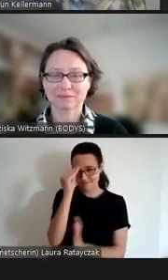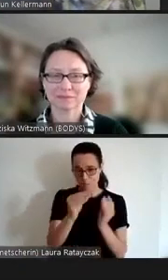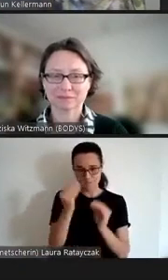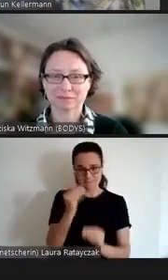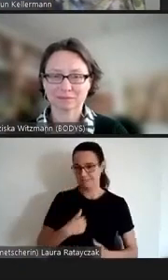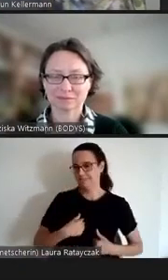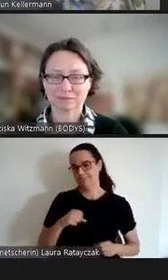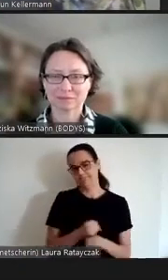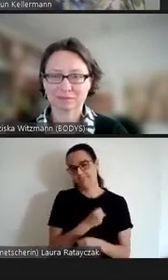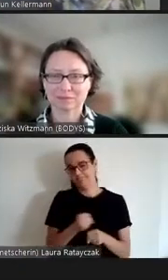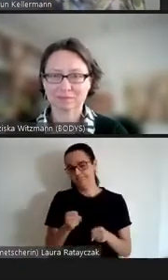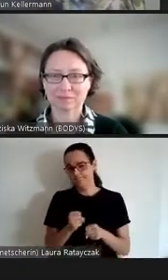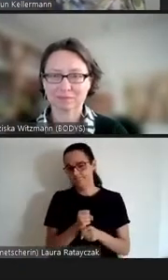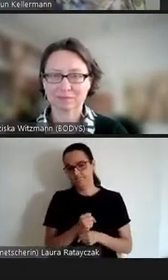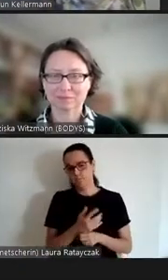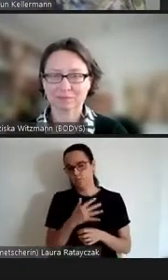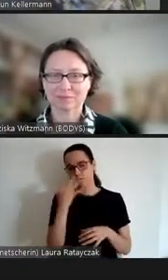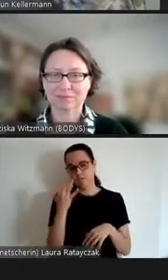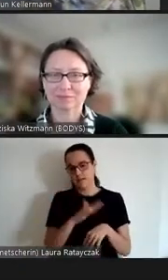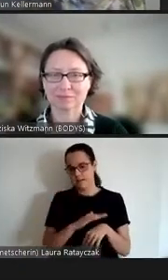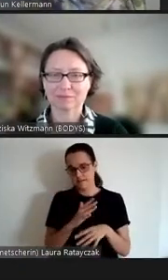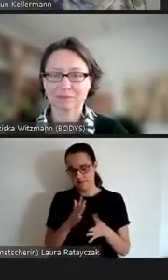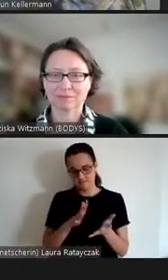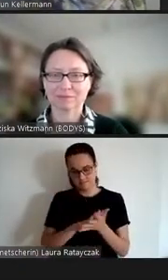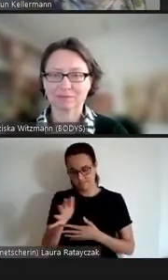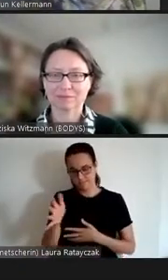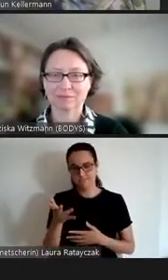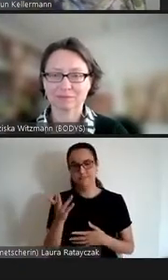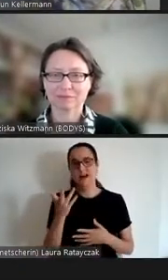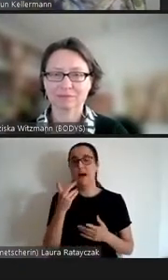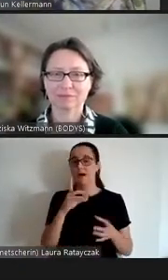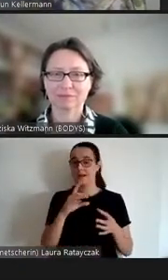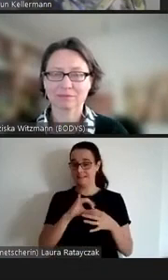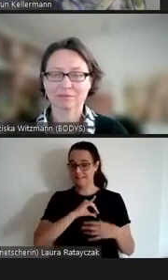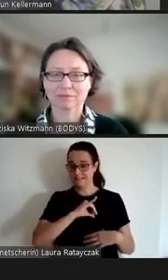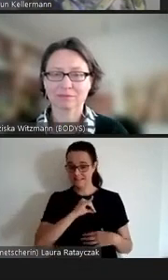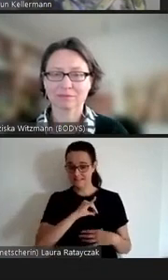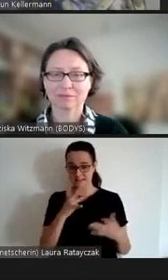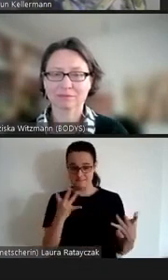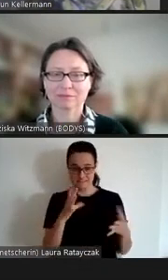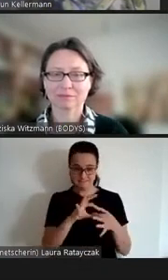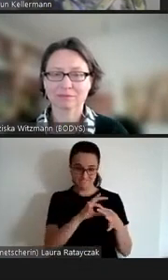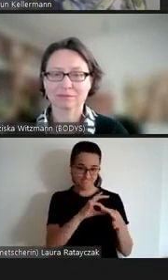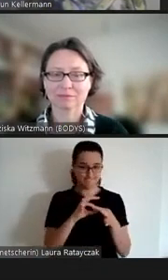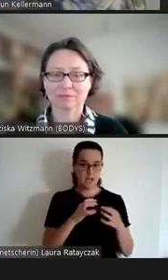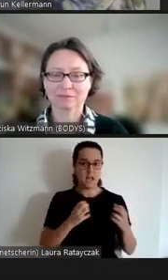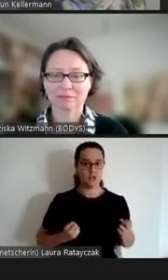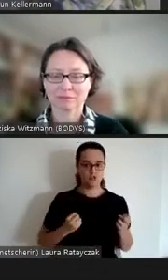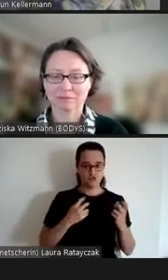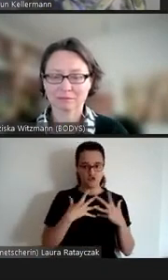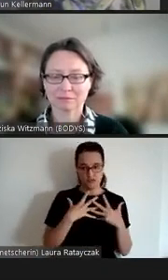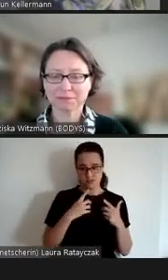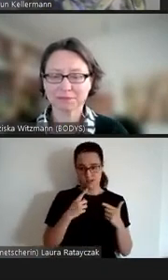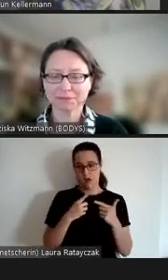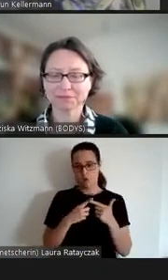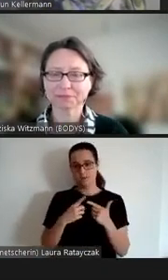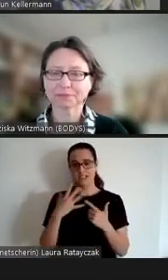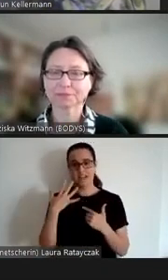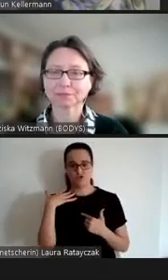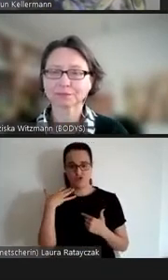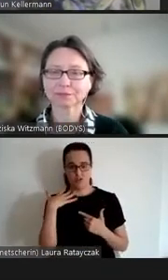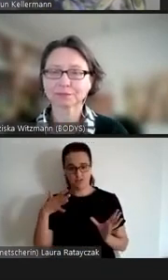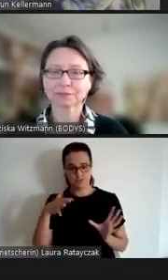Dimension von Gender und Geschlecht ist aber auch dass die zweite Figur